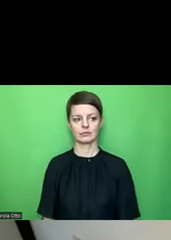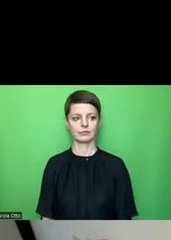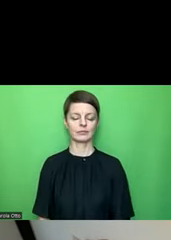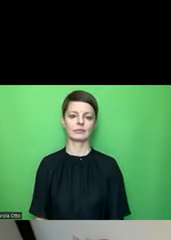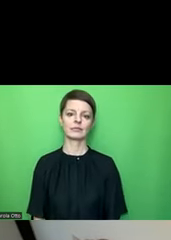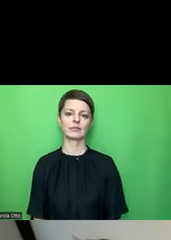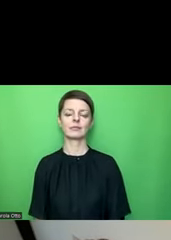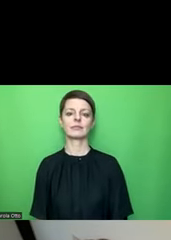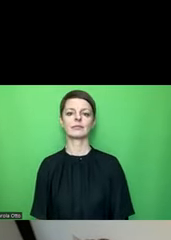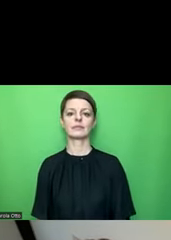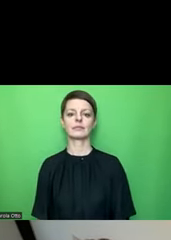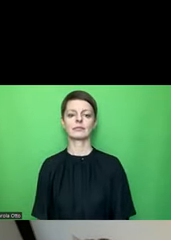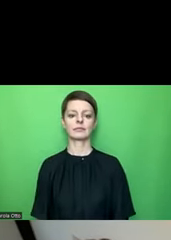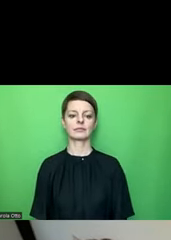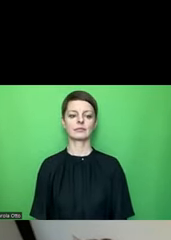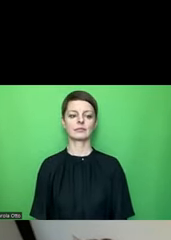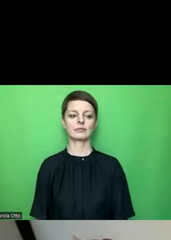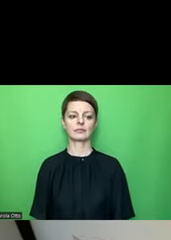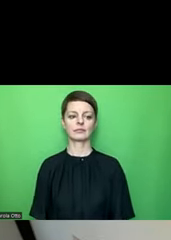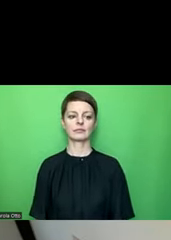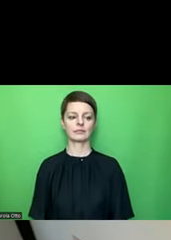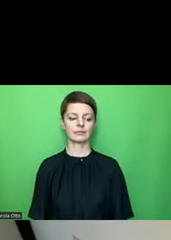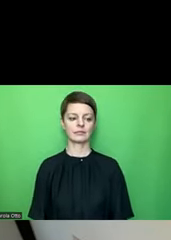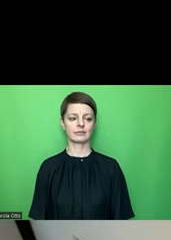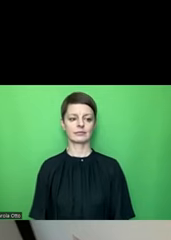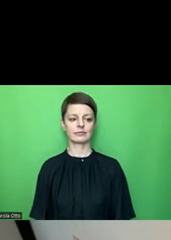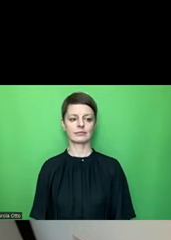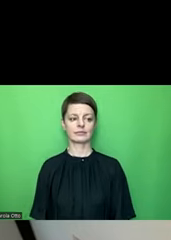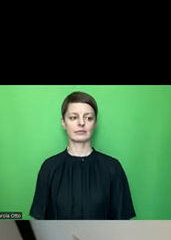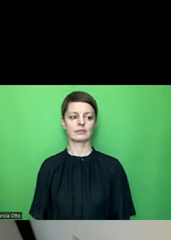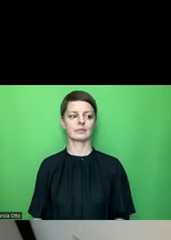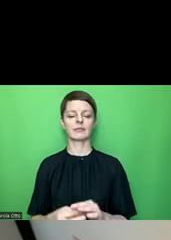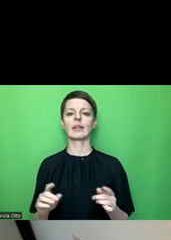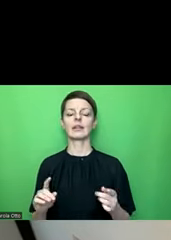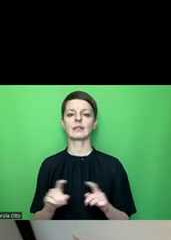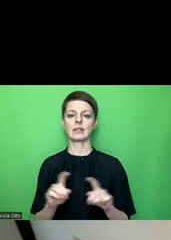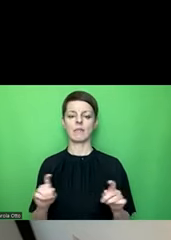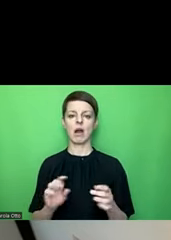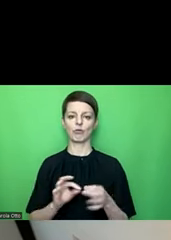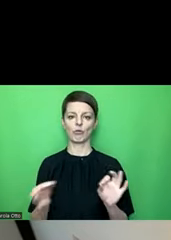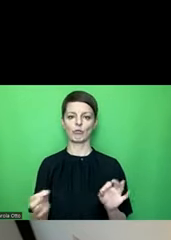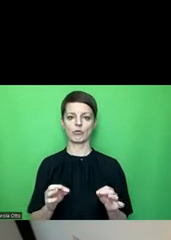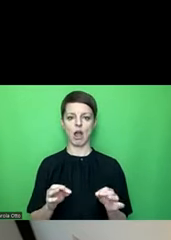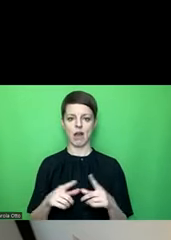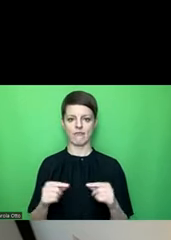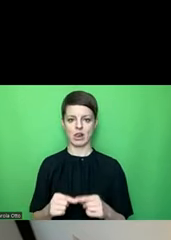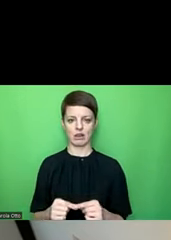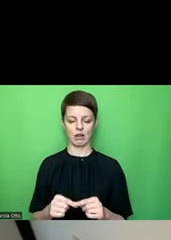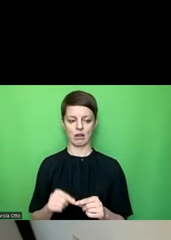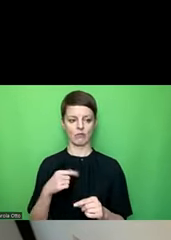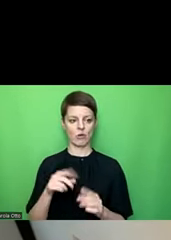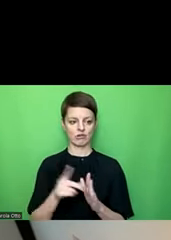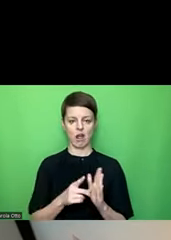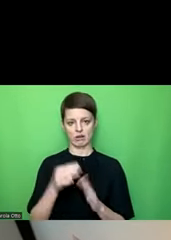und jetzt noch ganz kurz zum Thema Formularfelder. Manchmal verwendet man auch Excel, um Daten abzufragen. Also zum